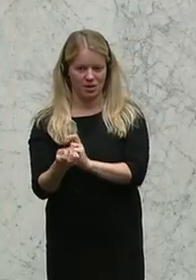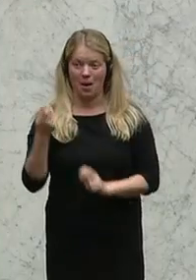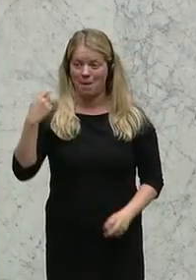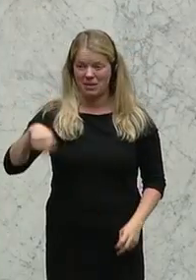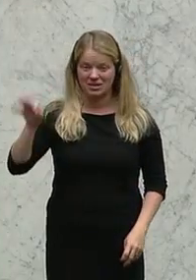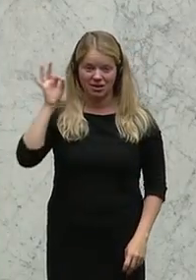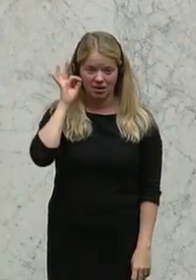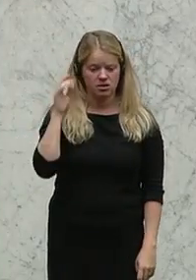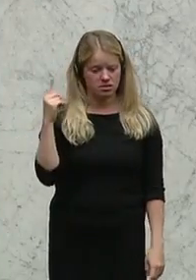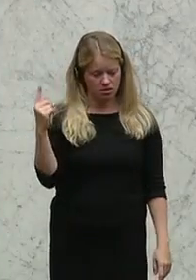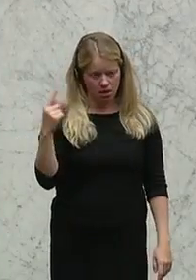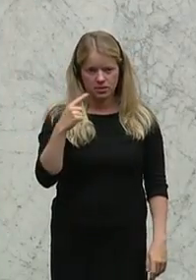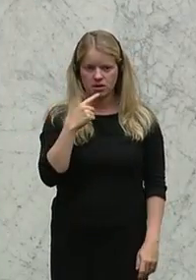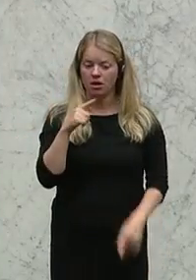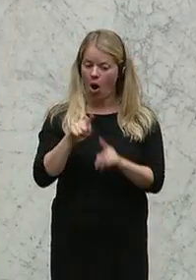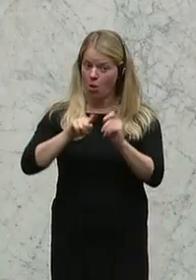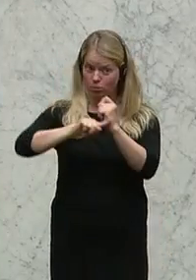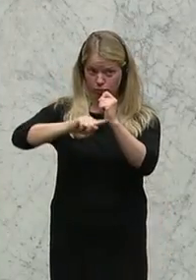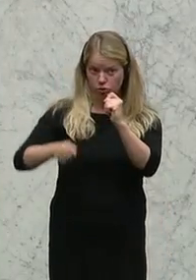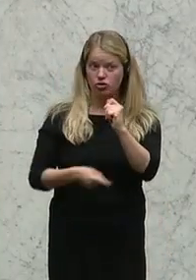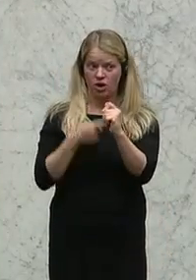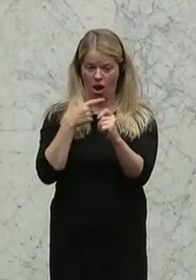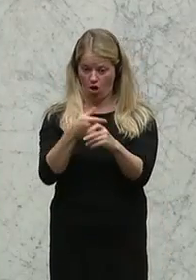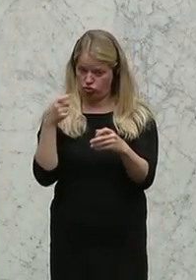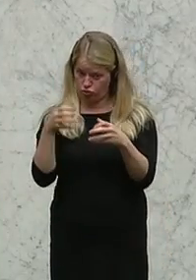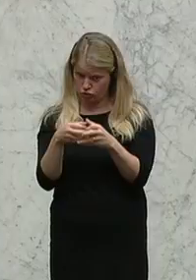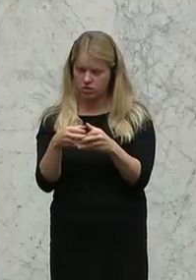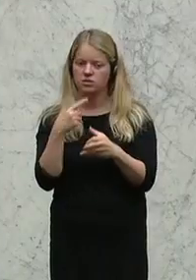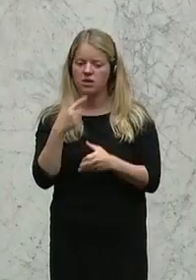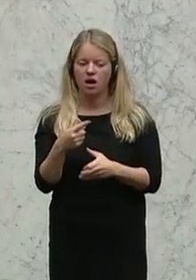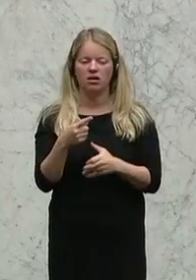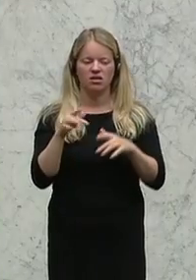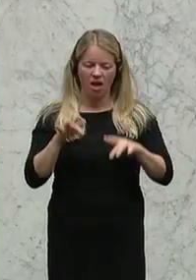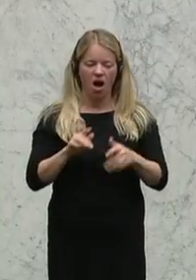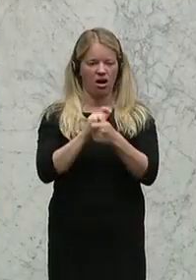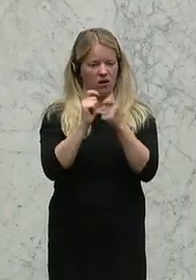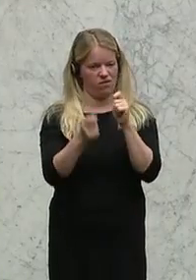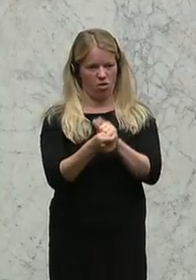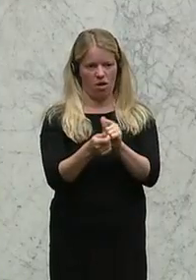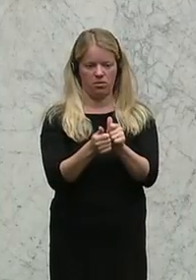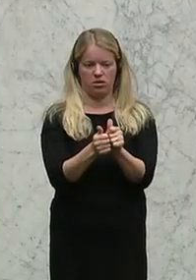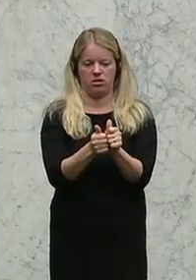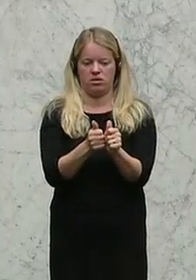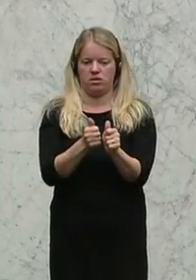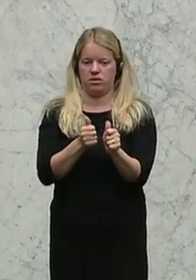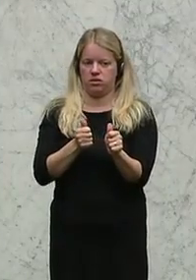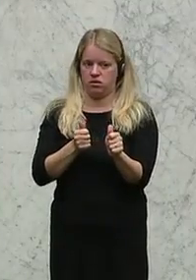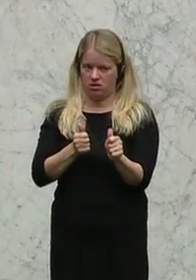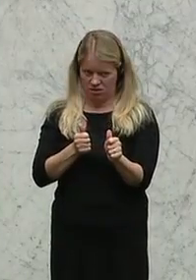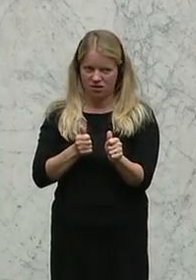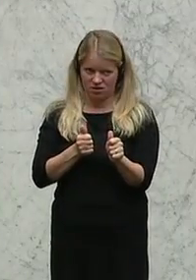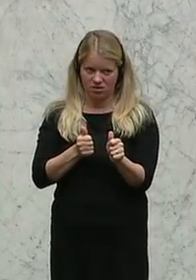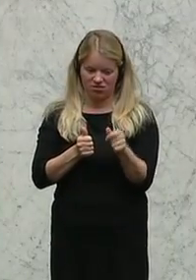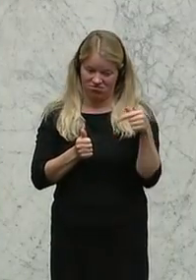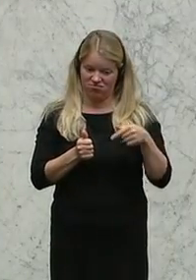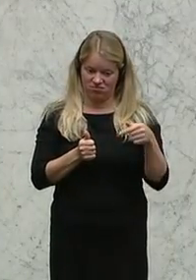im Budgetausschuss davon gesprochen, es gibt Reformrückstände und die müssen endlich überwunden werden. So